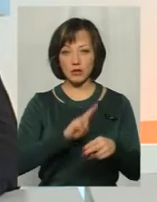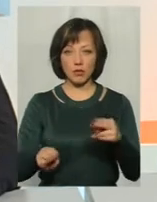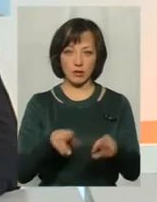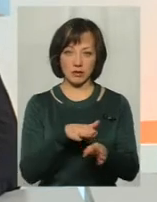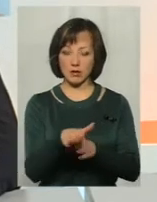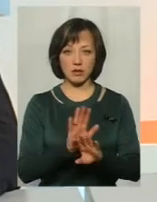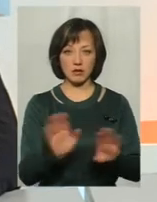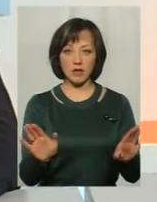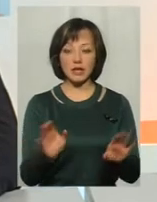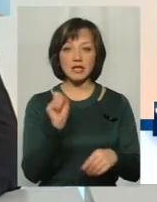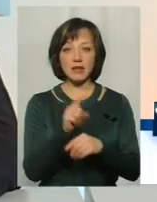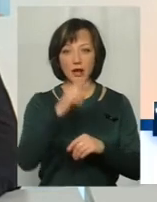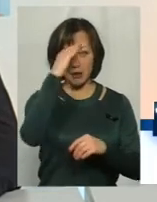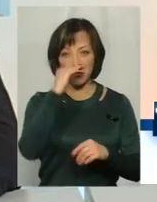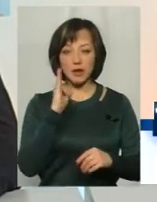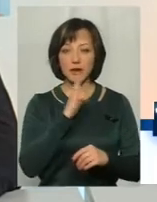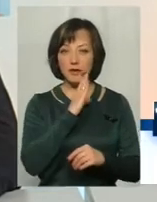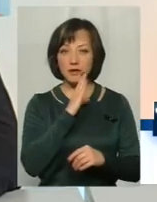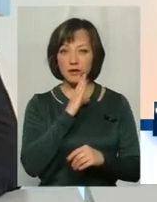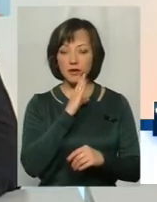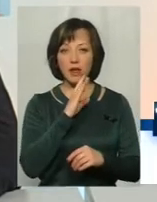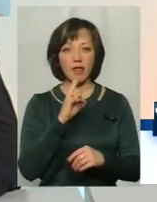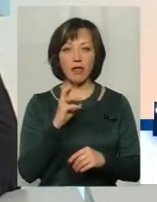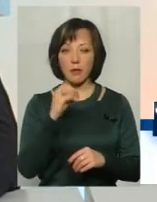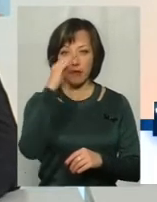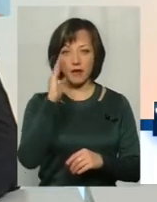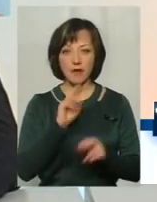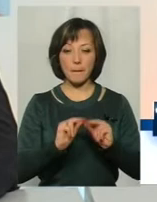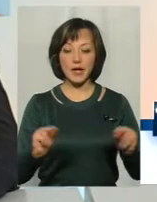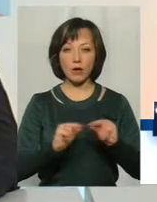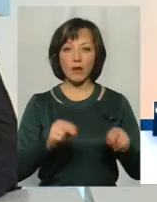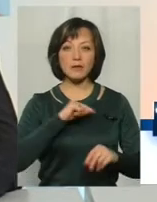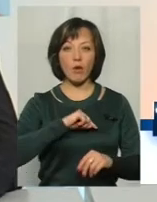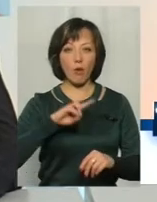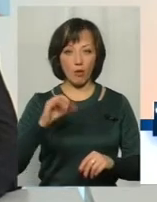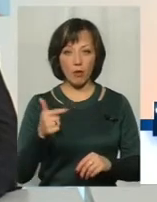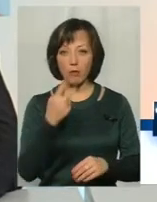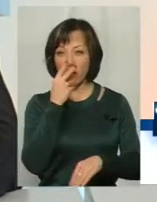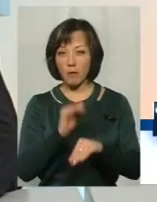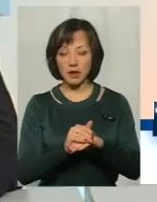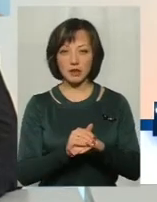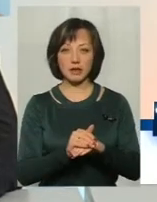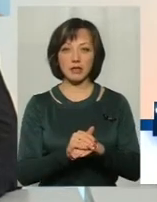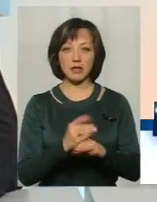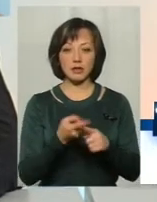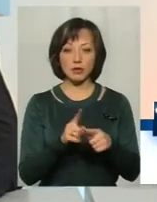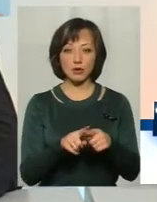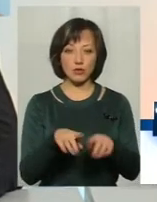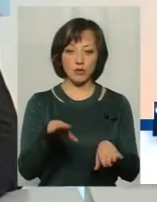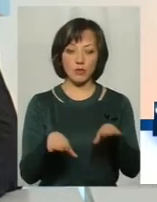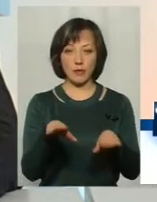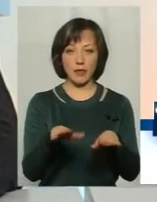реалізувати. Завдання тут батьків, ну, навіть, скоріше, не батьків, а педагогів та психологів, помітити оту грань,